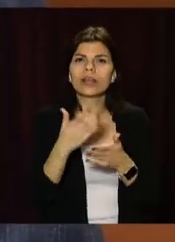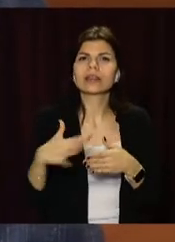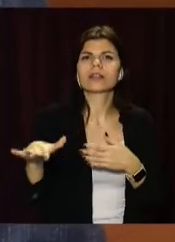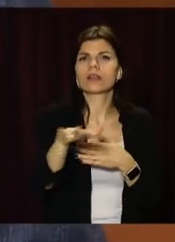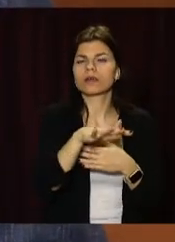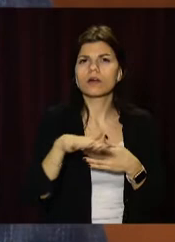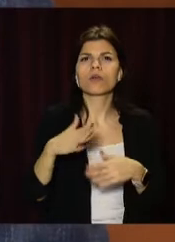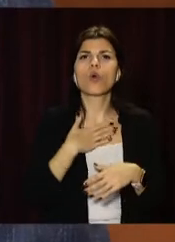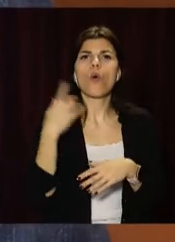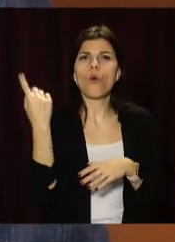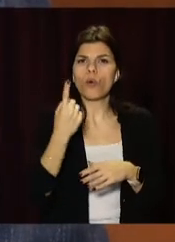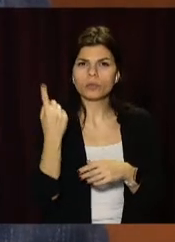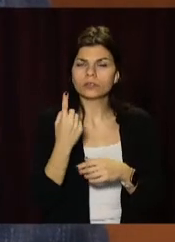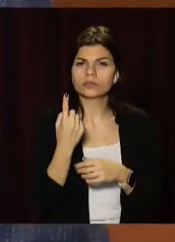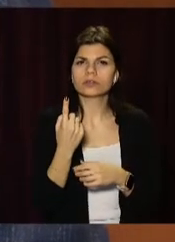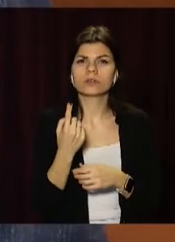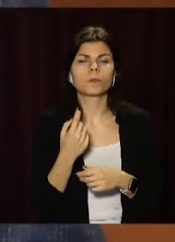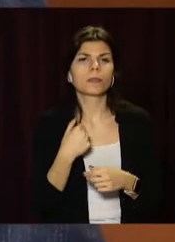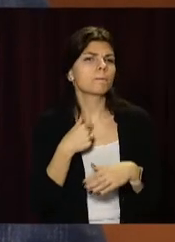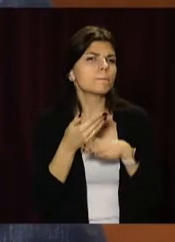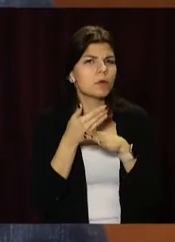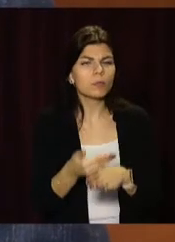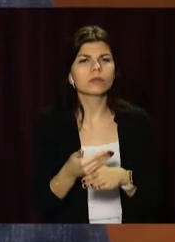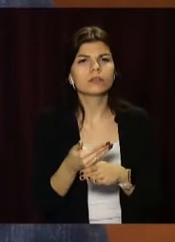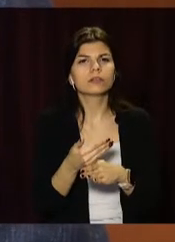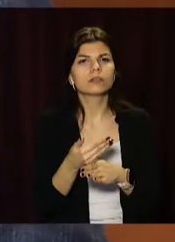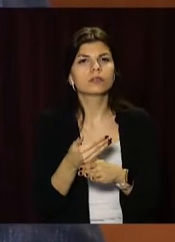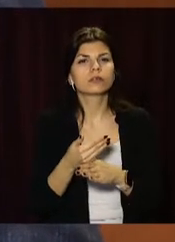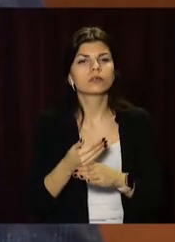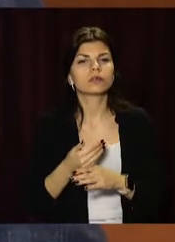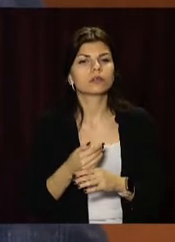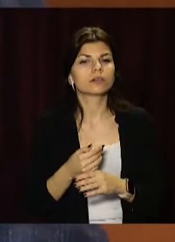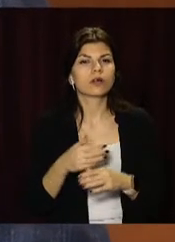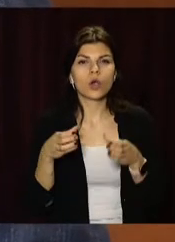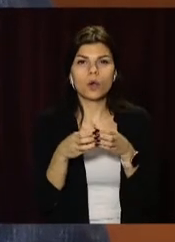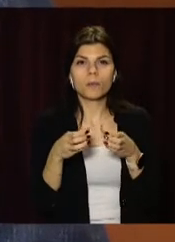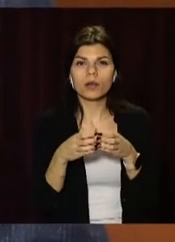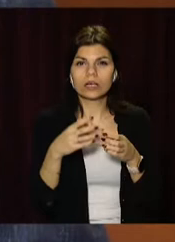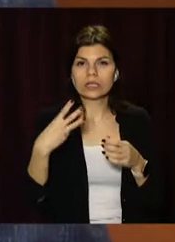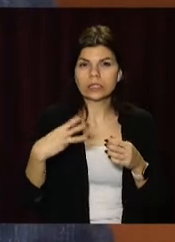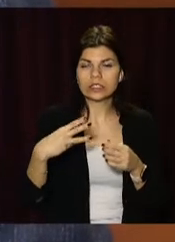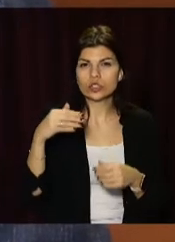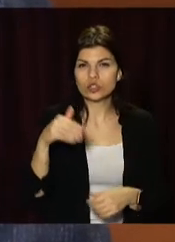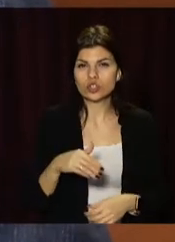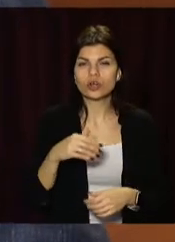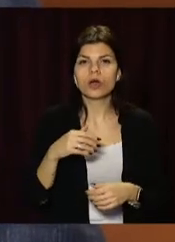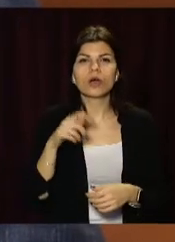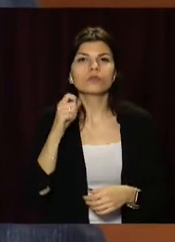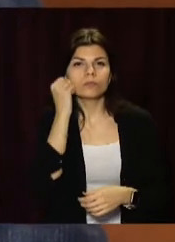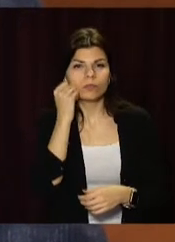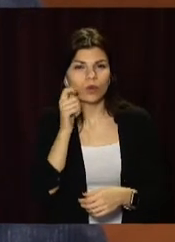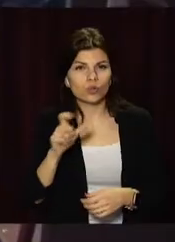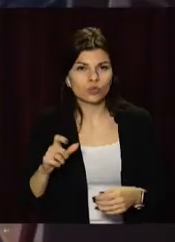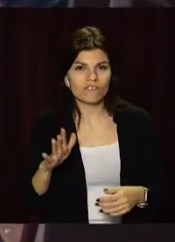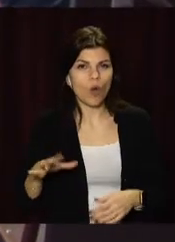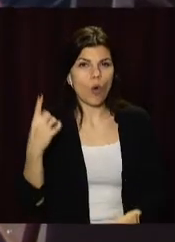нашої області. Ми допомогли з командою 30 тисяч пожилих людей в